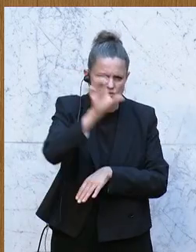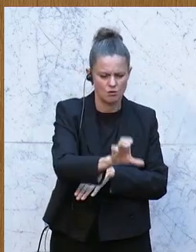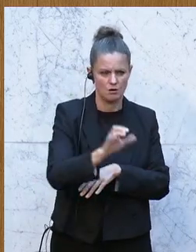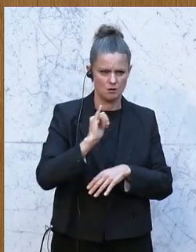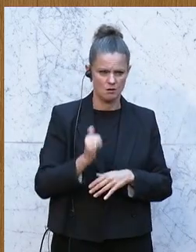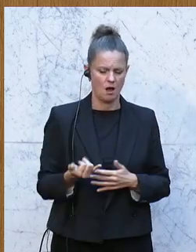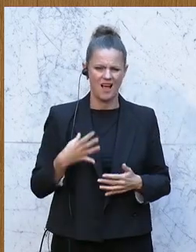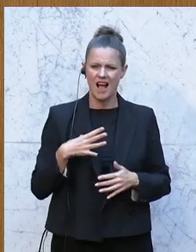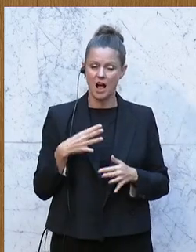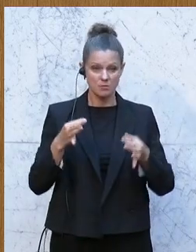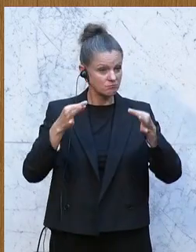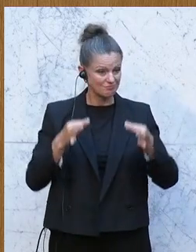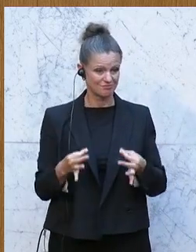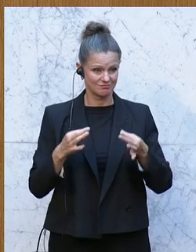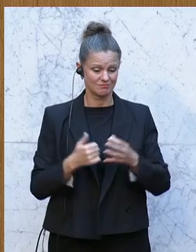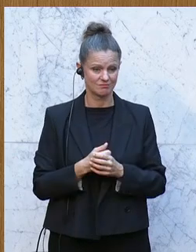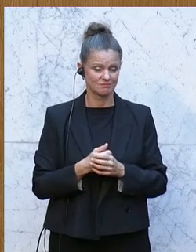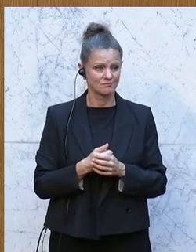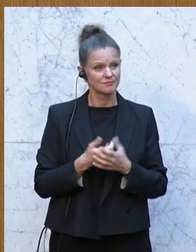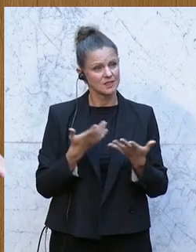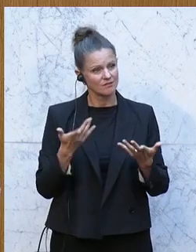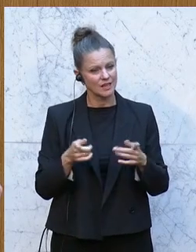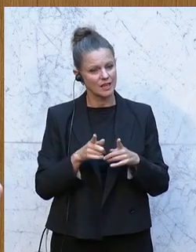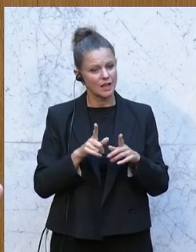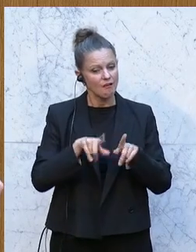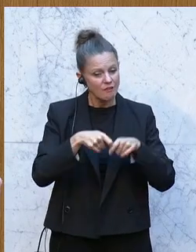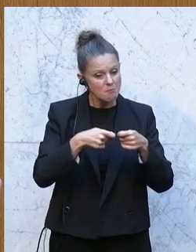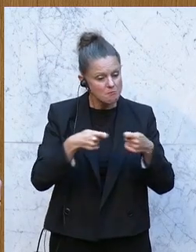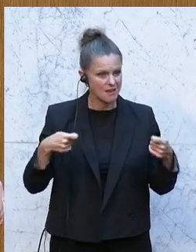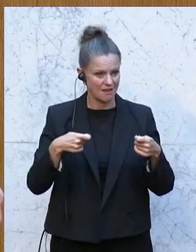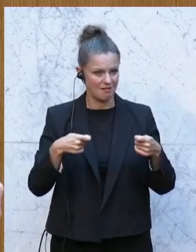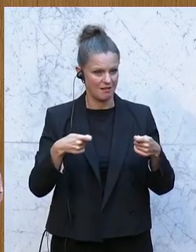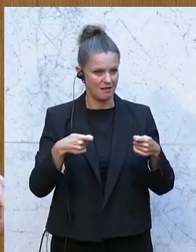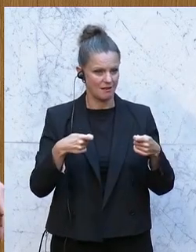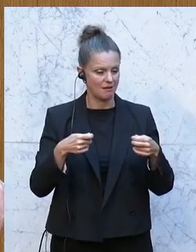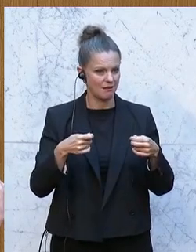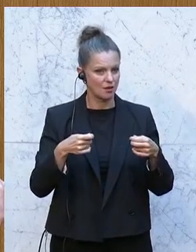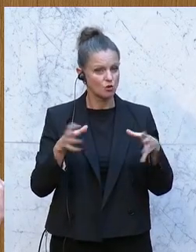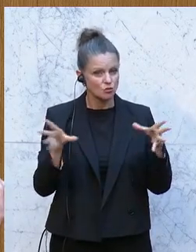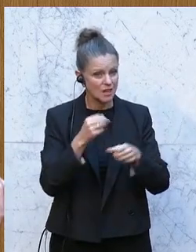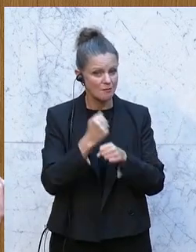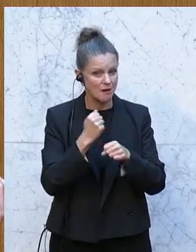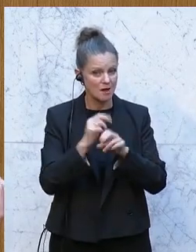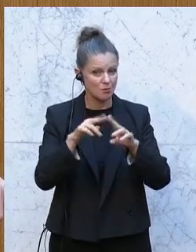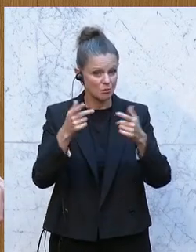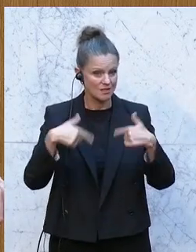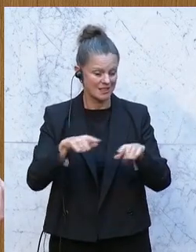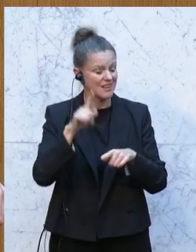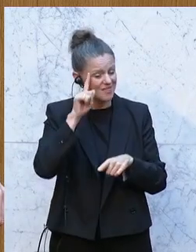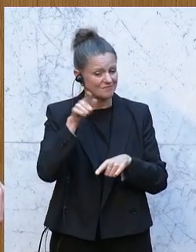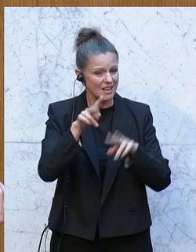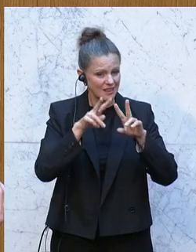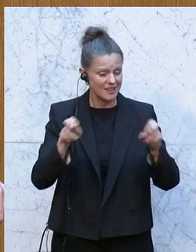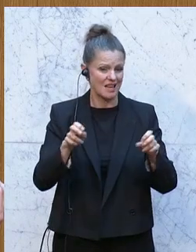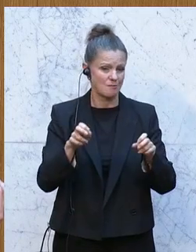Aber tatsächlich in eine Verbindlichkeit zu kommen mit den Bundesländern, und ich weiß, dass diese Thematik uns in vielen Bereichen